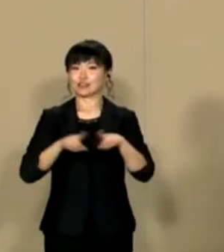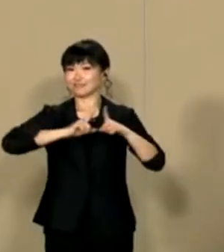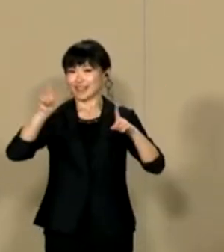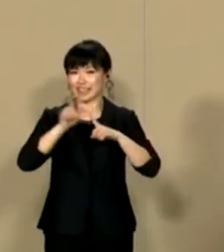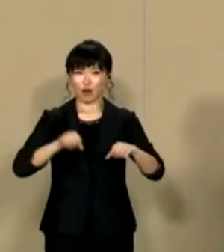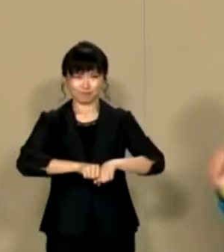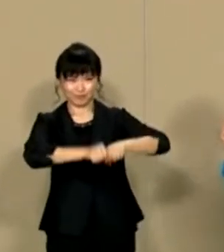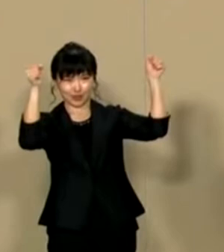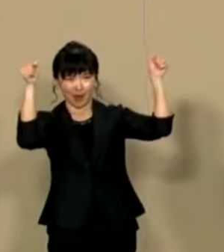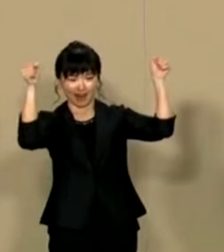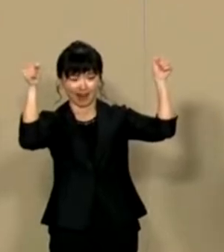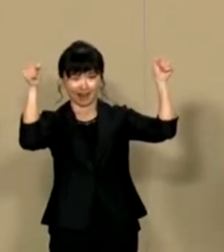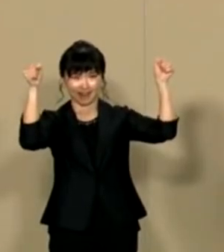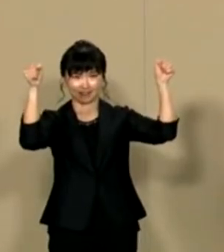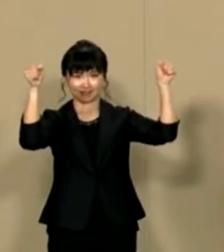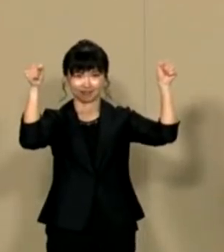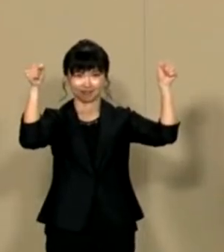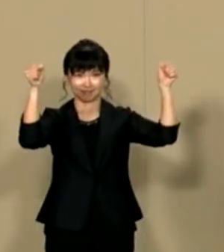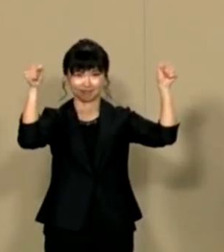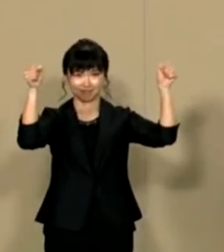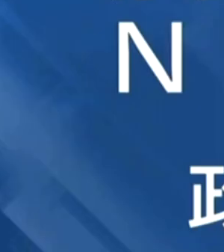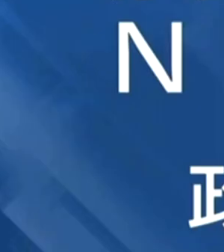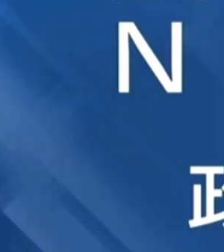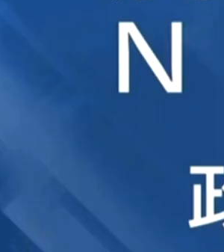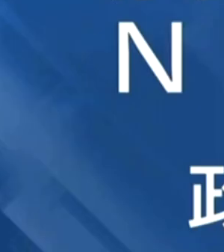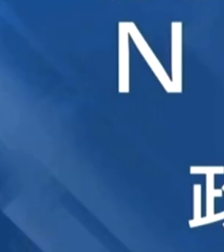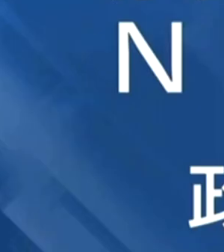こちらにNHKをぶっかまーす